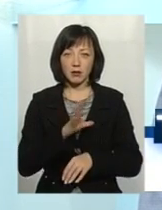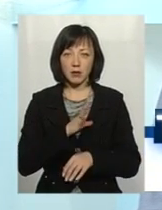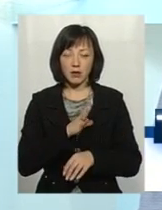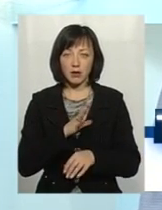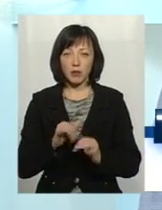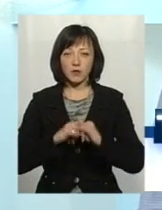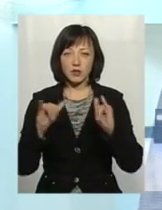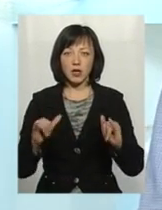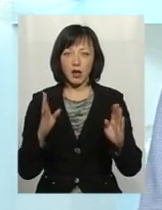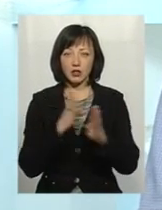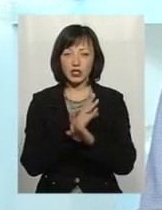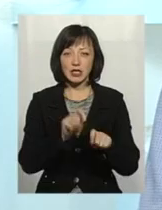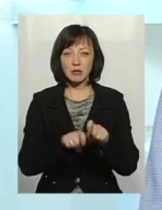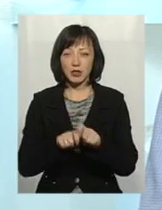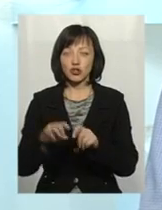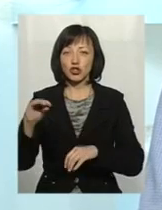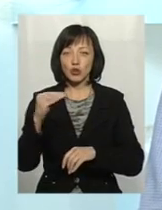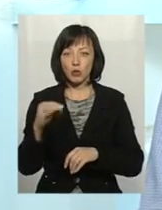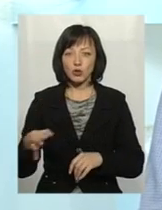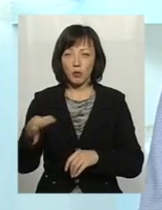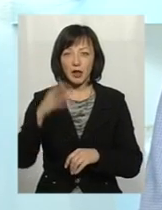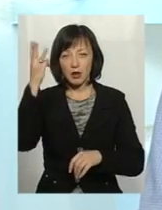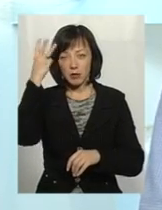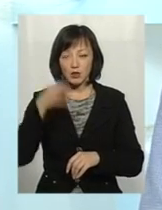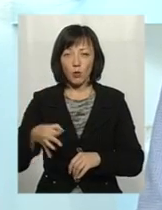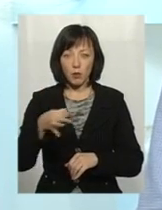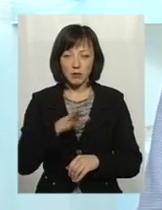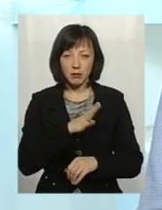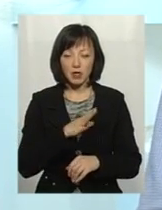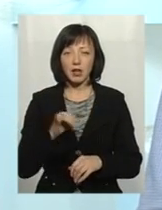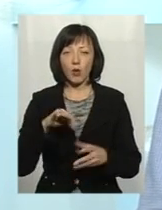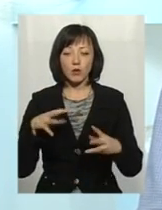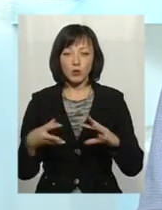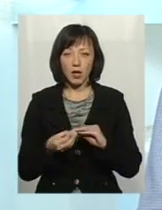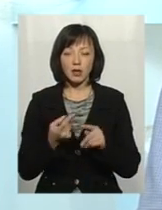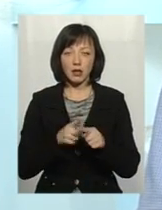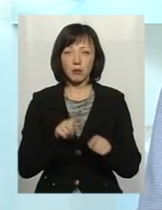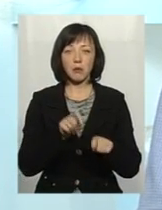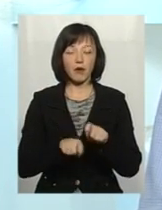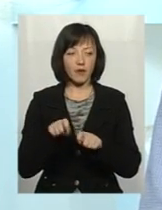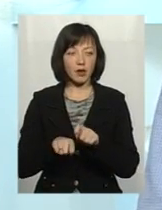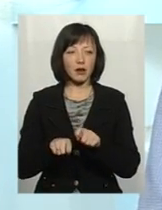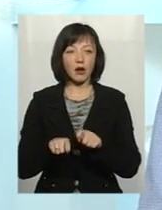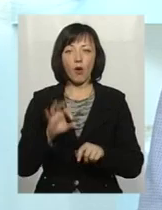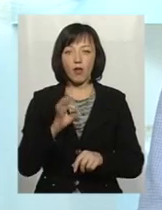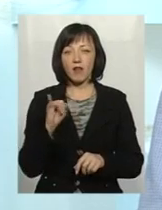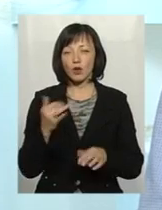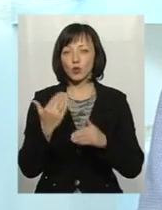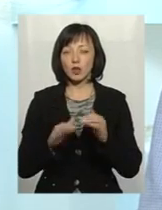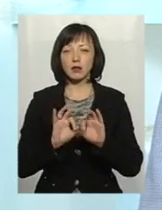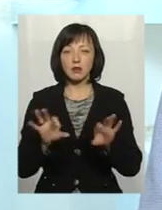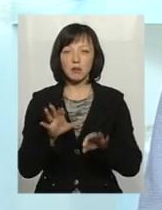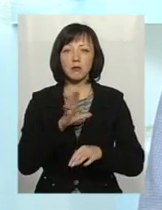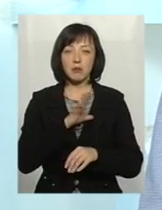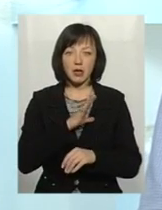спривлеченням екологічної інспекції, і в Житомирській області, і Хмельницькій області. О результатах цих проверок Олег Іванович розказав, що